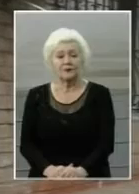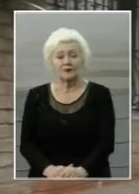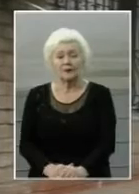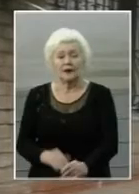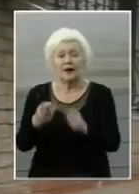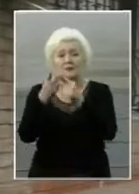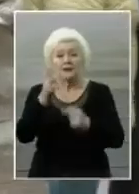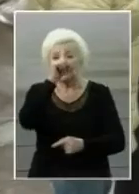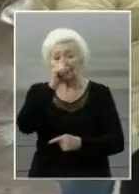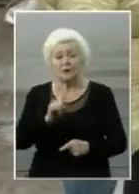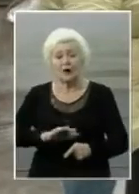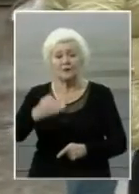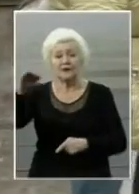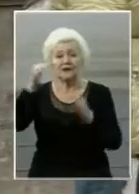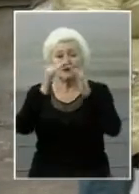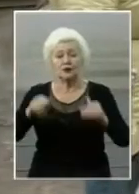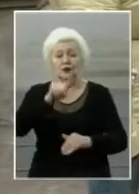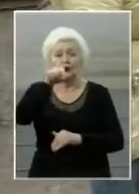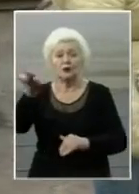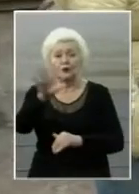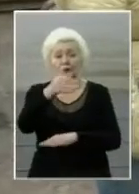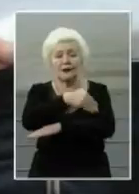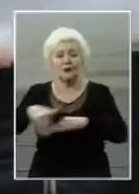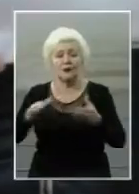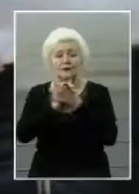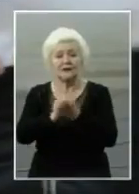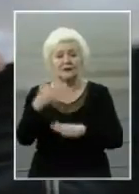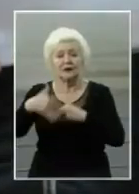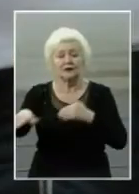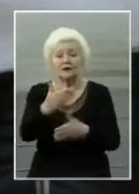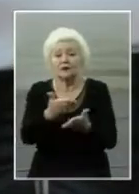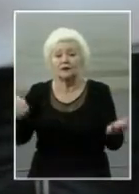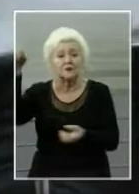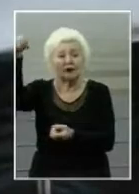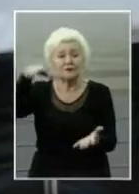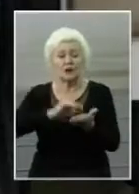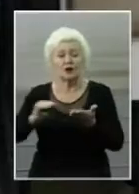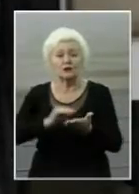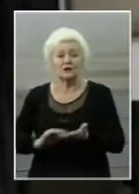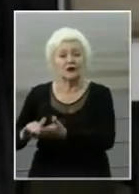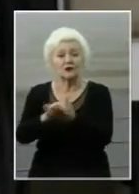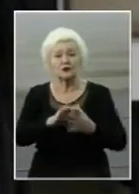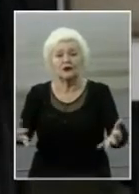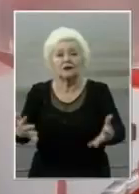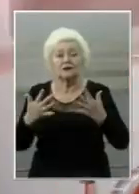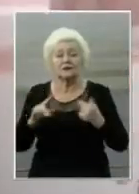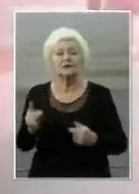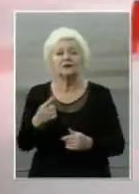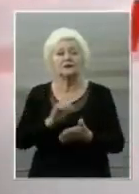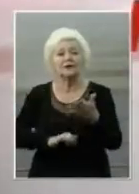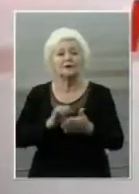Півтора місяця у під'їздах будинку номер 5 на вулиці Миру у Херсоні немає світла. Кореспонденти Суспільного з'ясовували, чому.